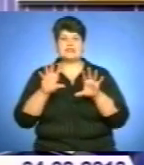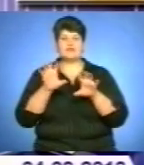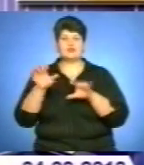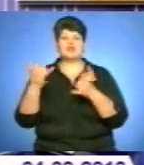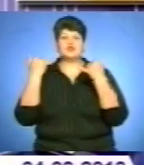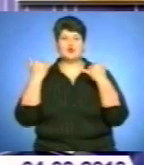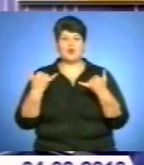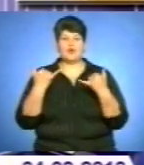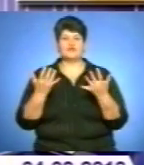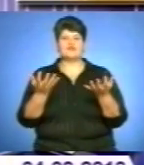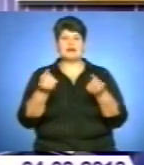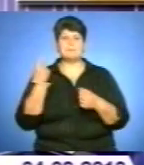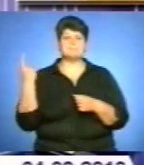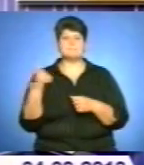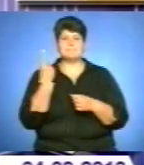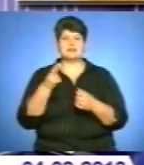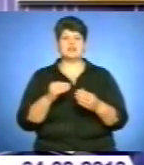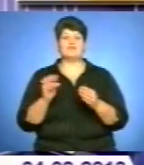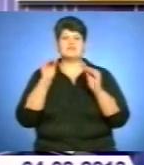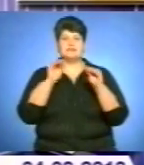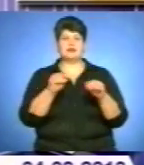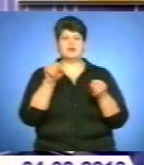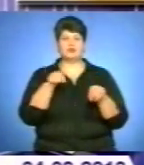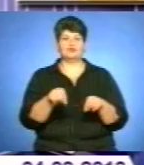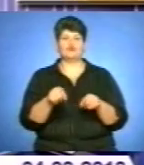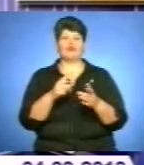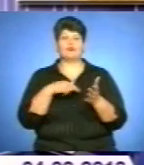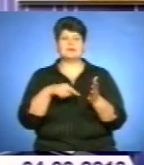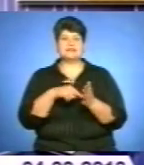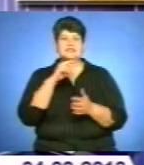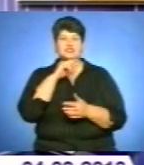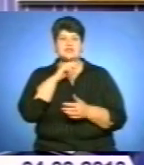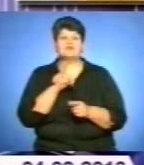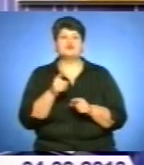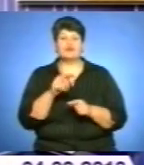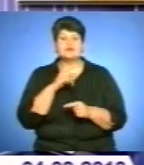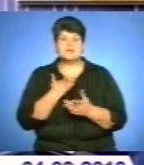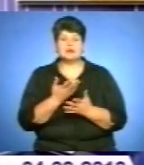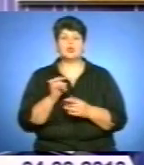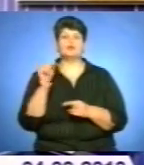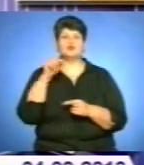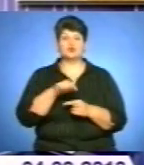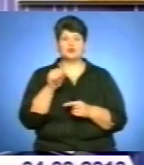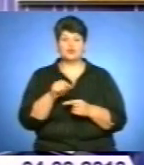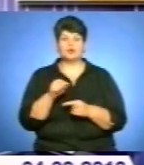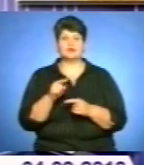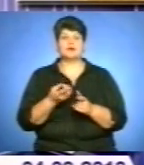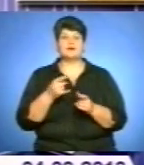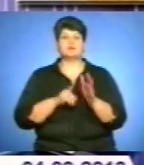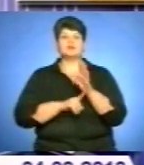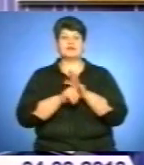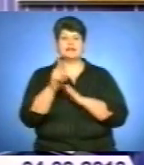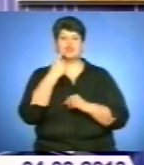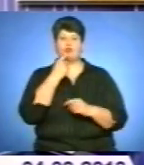сьогодні я вперше виставляю саме тут, у місті Чернівцях. Чому саме в Чернівцях? Тому що тут і народжувалася «Червона